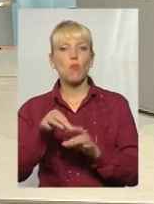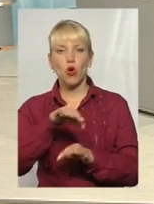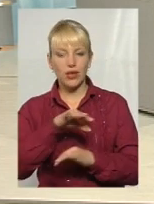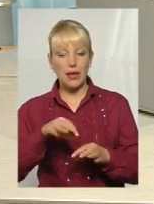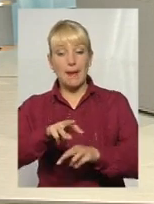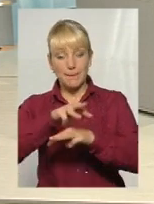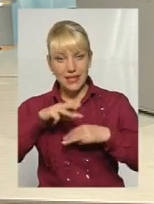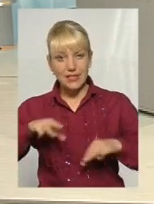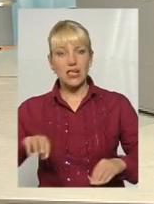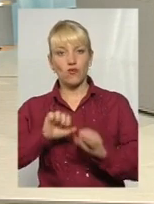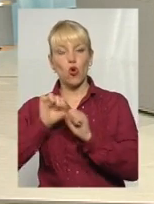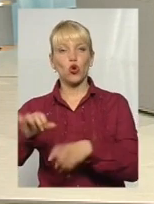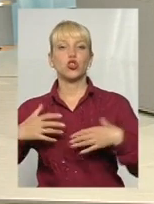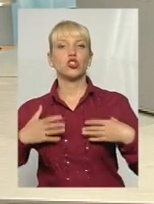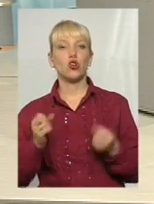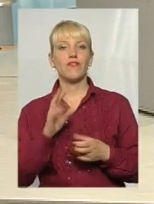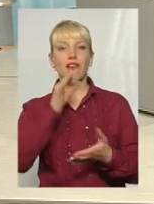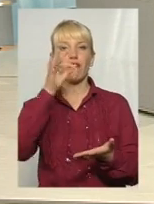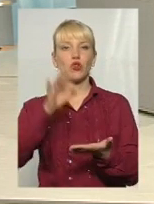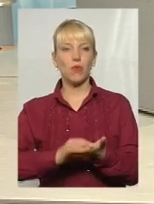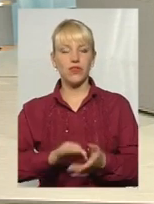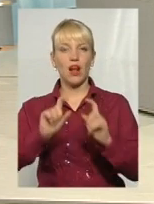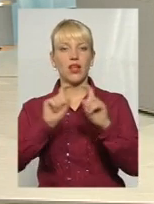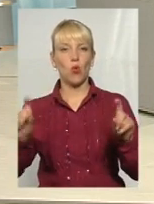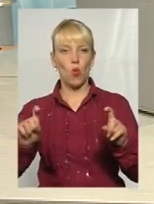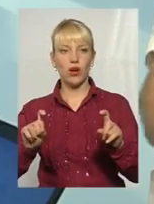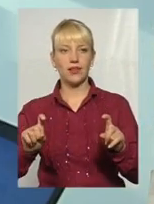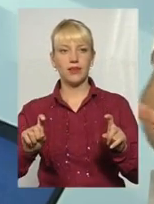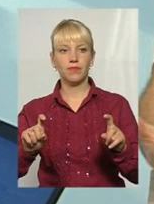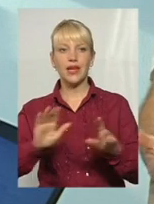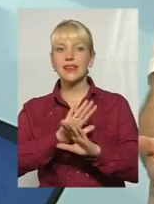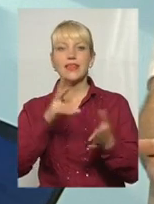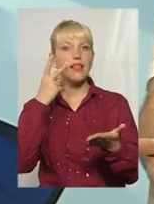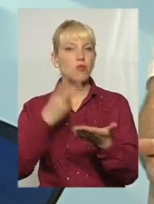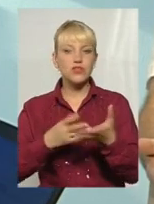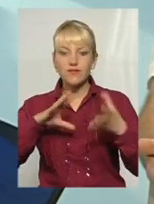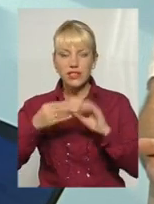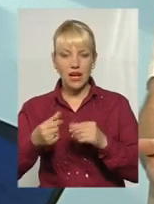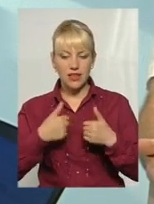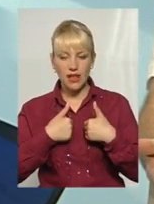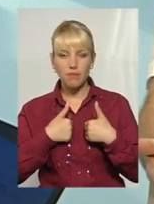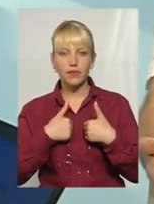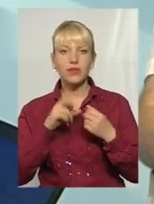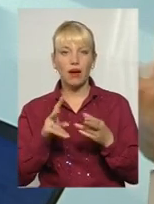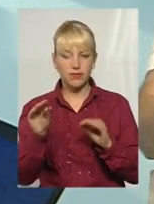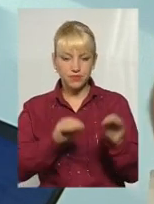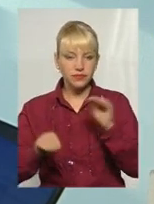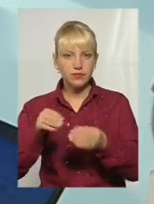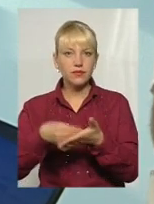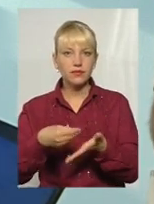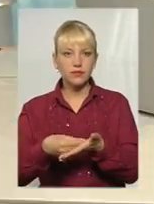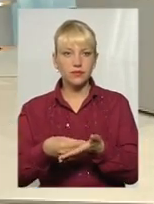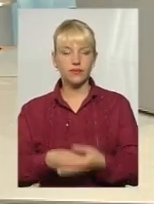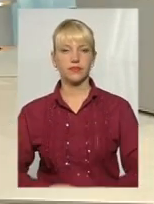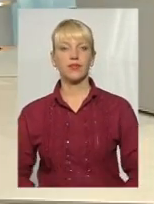Міністерство охорони здоров'я, як відповідальний орган, не показали нам методологію. Ну, і